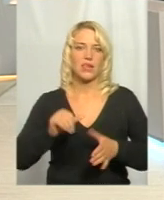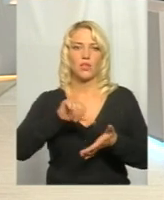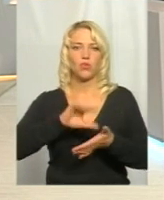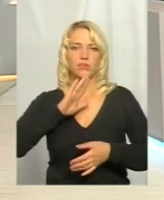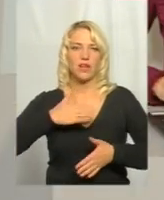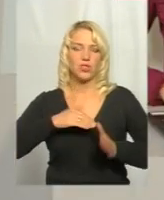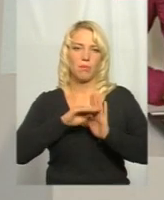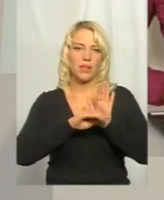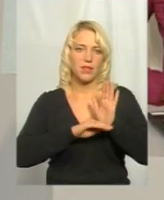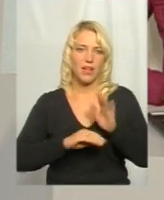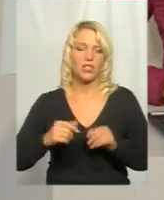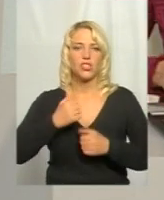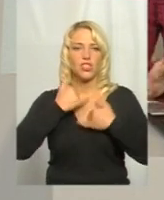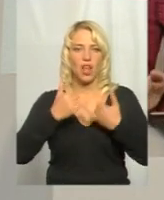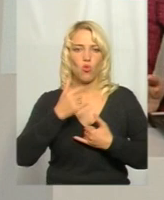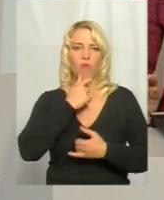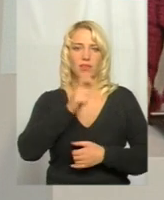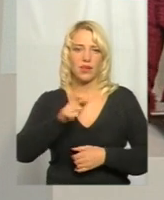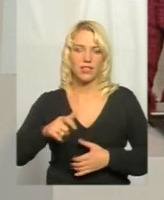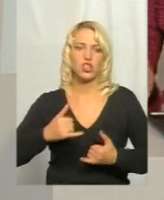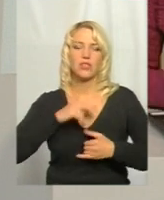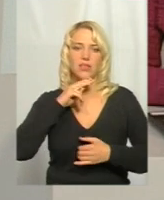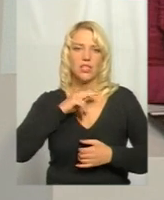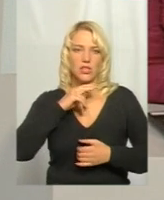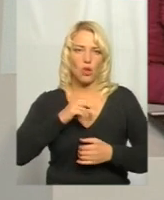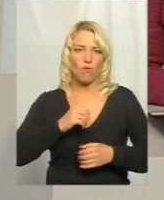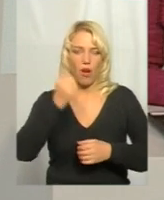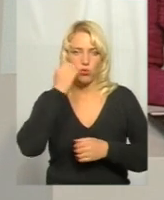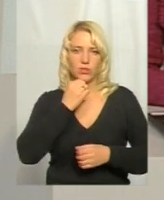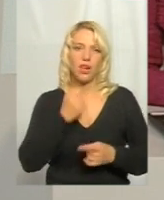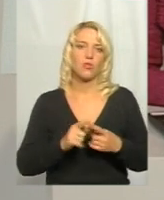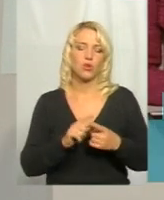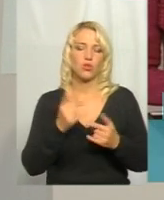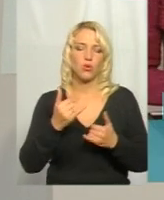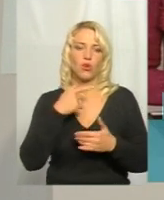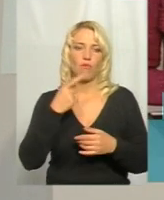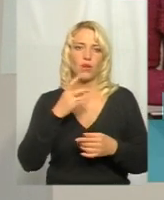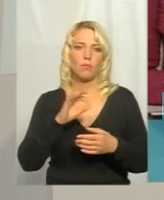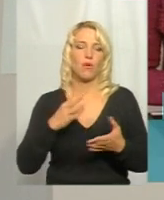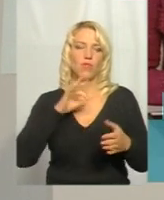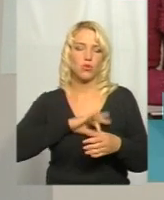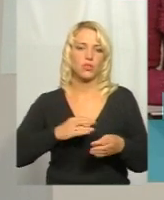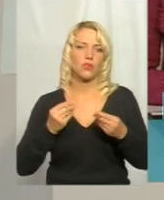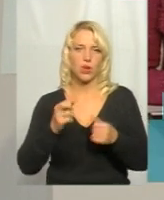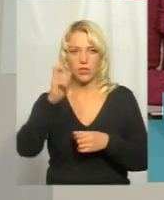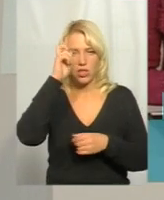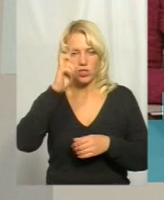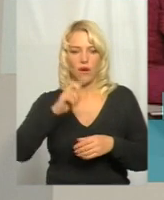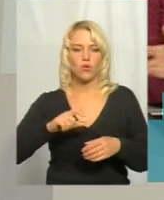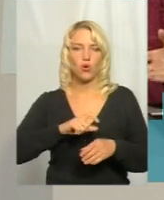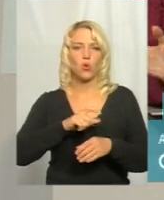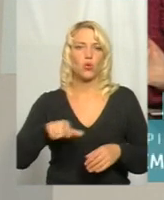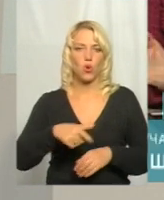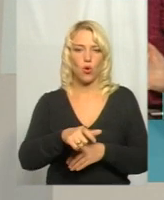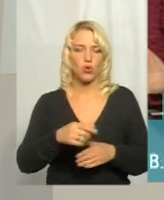нашій передачі. Шановні глядачі, дякую вам за увагу. Сьогодні ми говорили про використання коштів Державного дорожнього фонду, бо